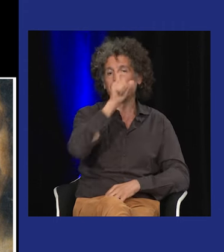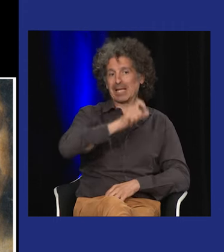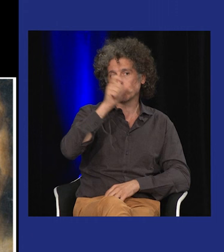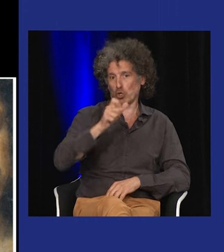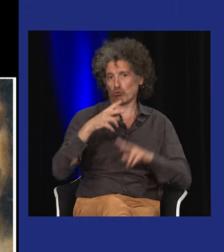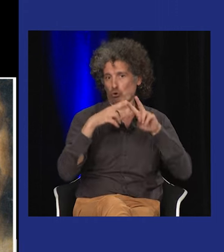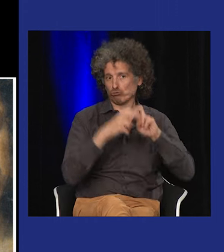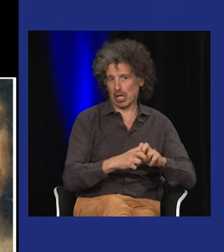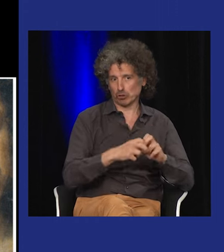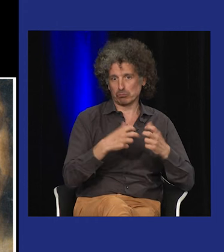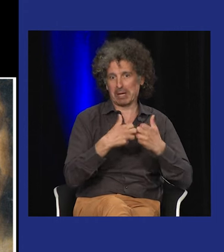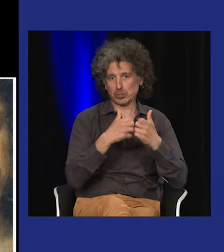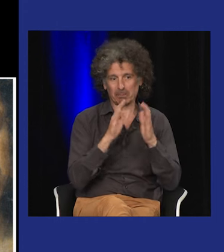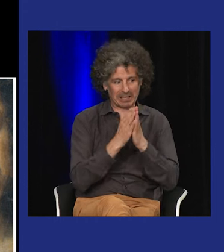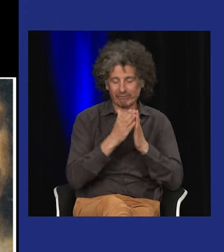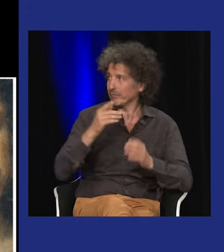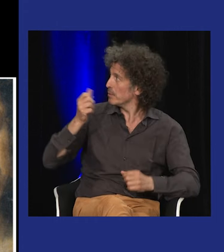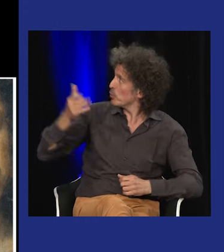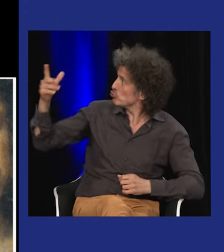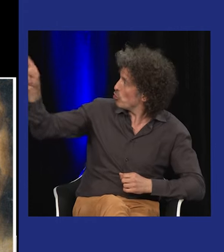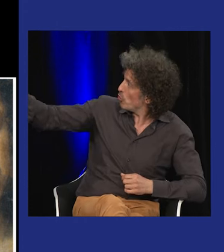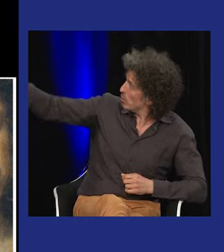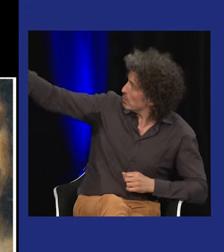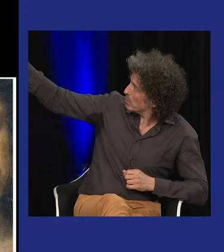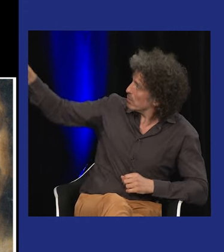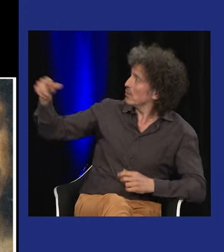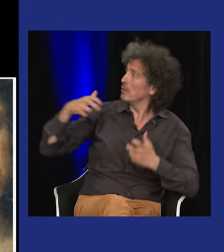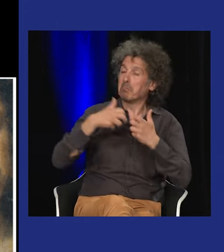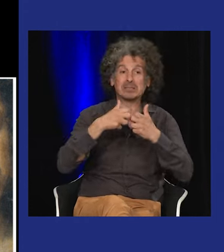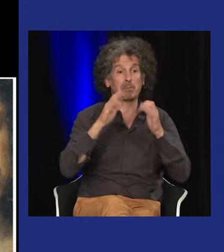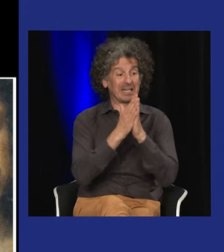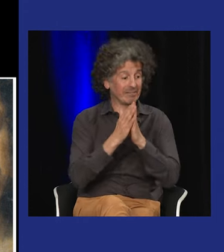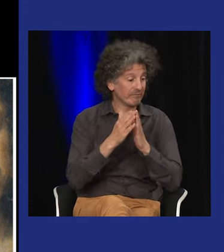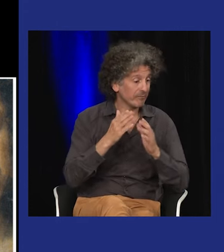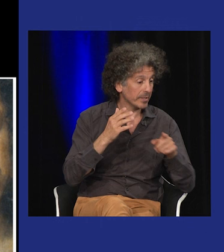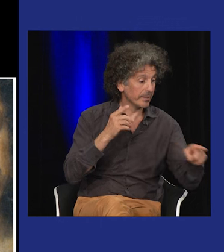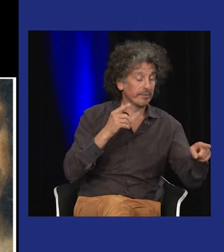Tout ce que j'ai pu trouver, tout ce que les chercheurs ont pu faire, donc il en a plusieurs.